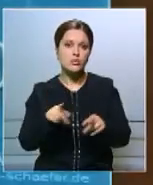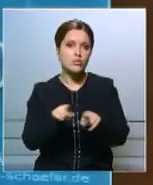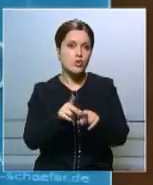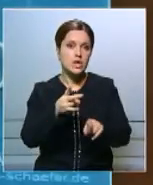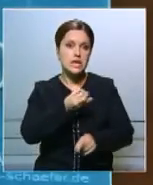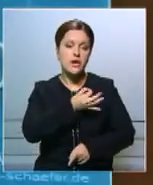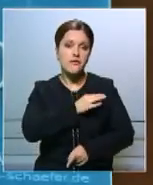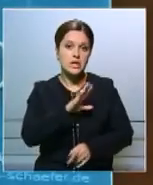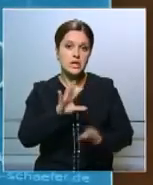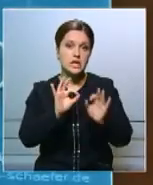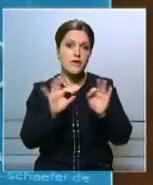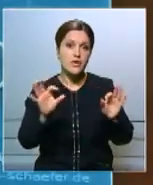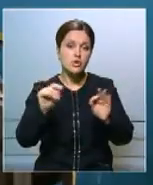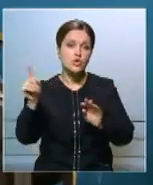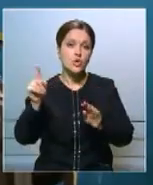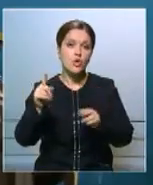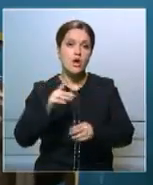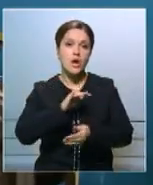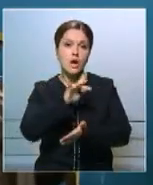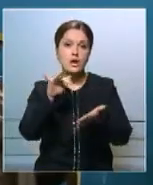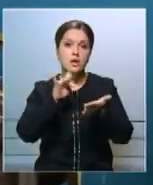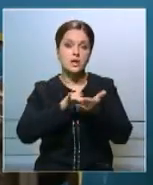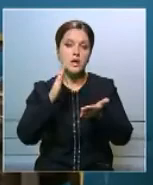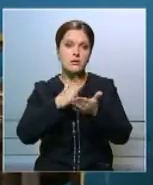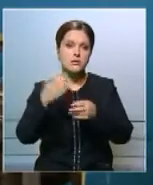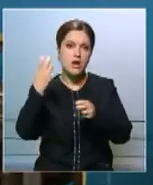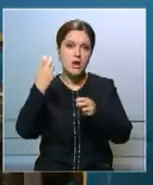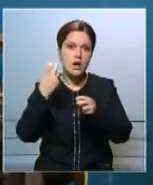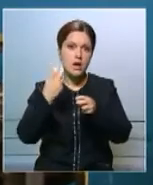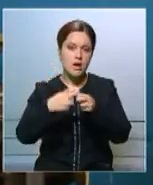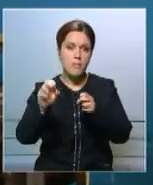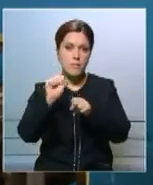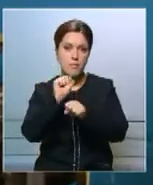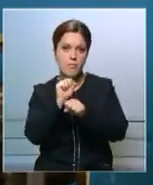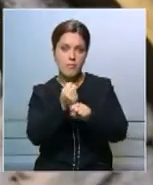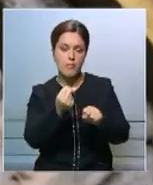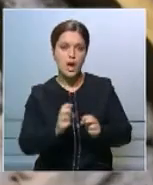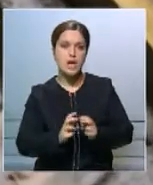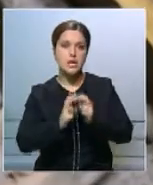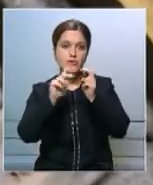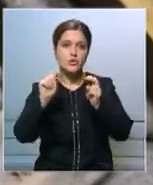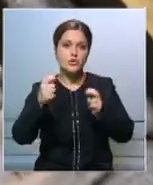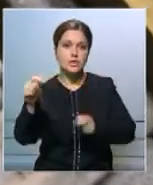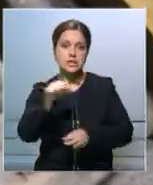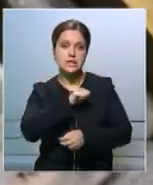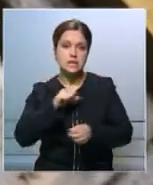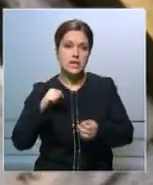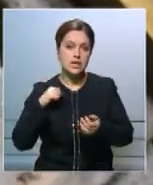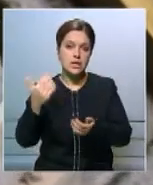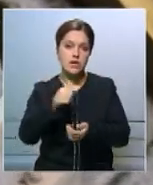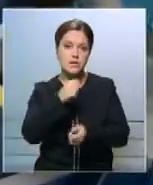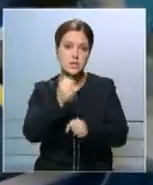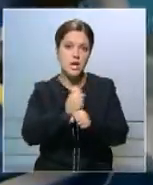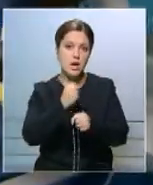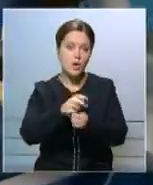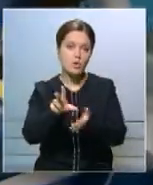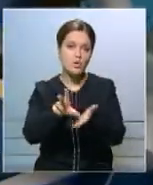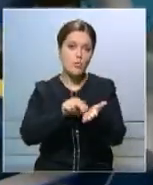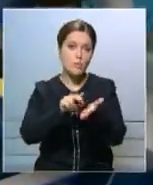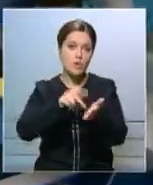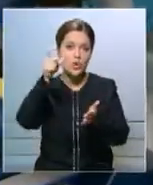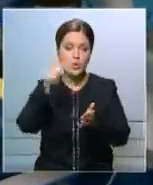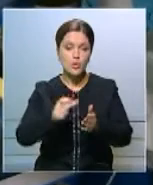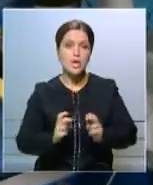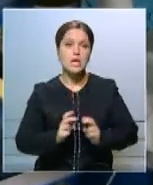невыгодно. Там говорят, что предприимчивые горожане взламывают чипы в лифтовых ключах и делают их дубликаты. Люди